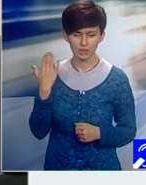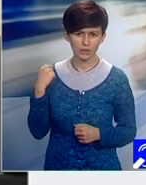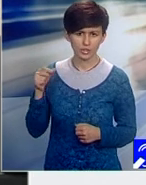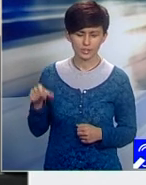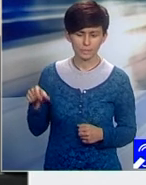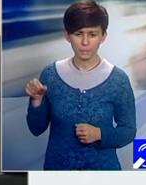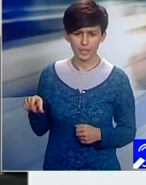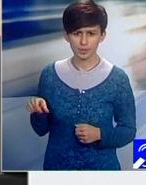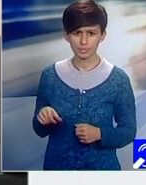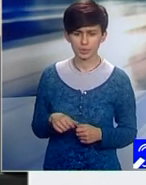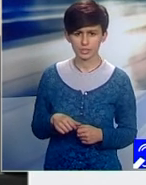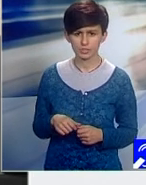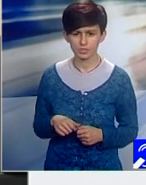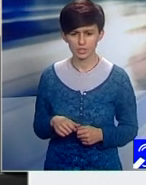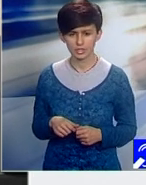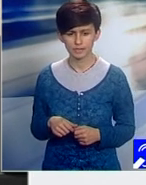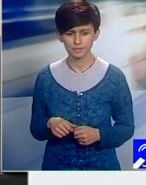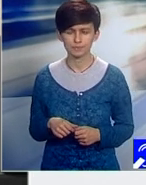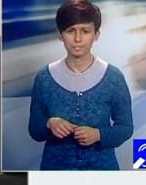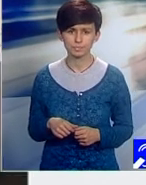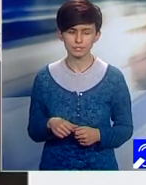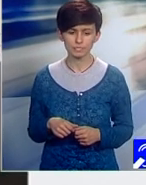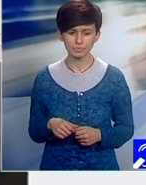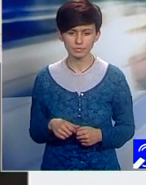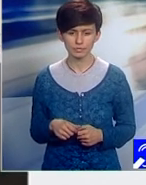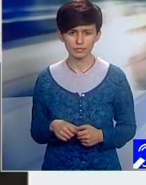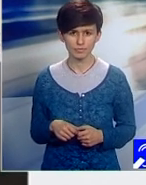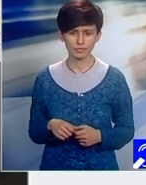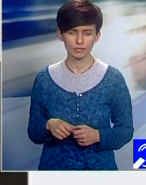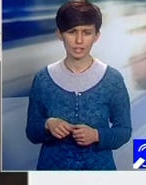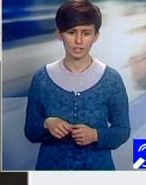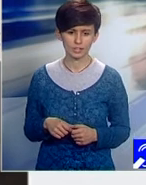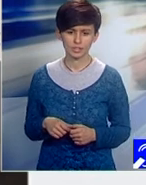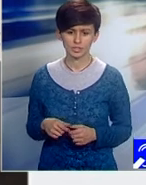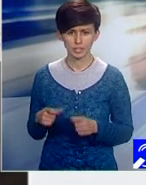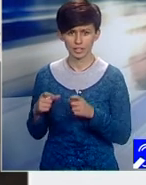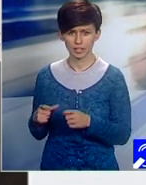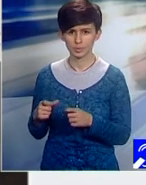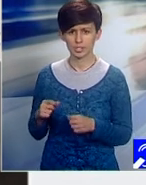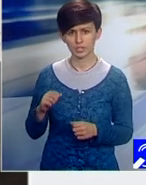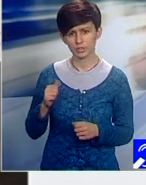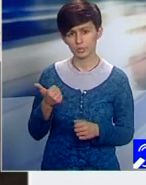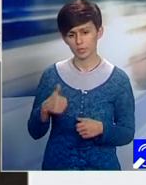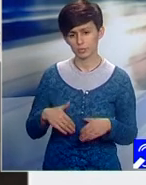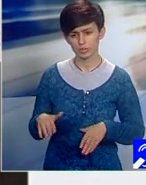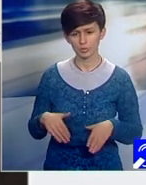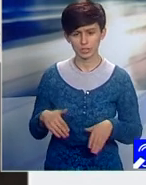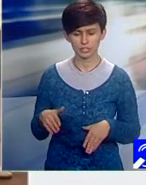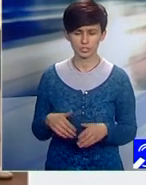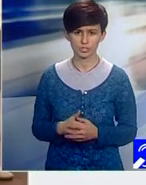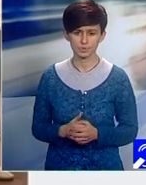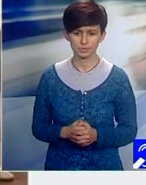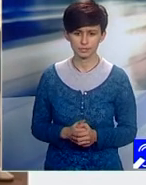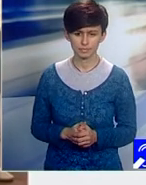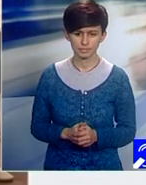unui canțelar din cabinetul prim-ministrului. Deci a fost un nivel neapărat. De